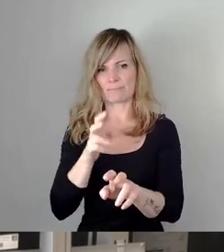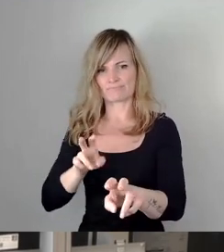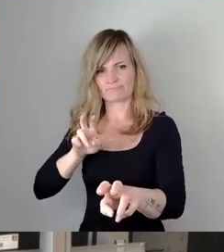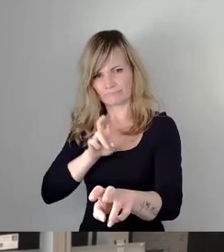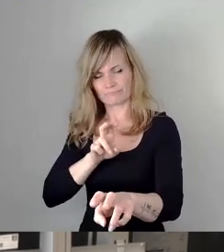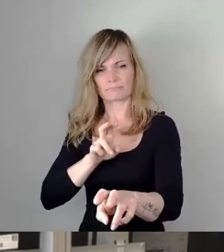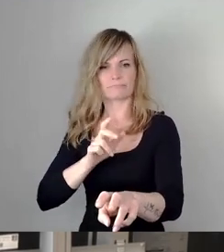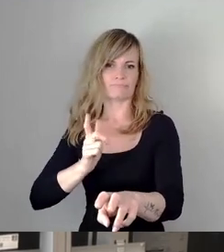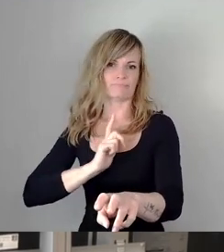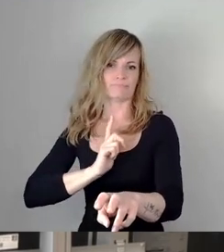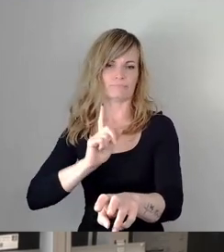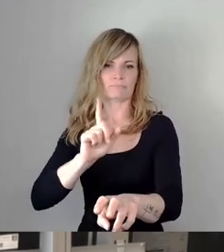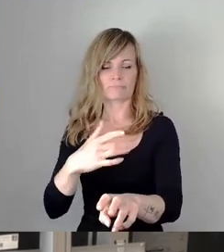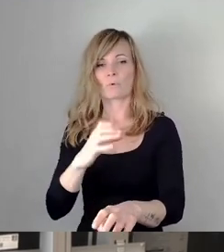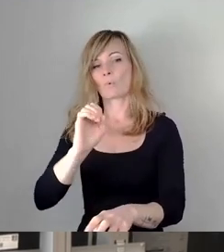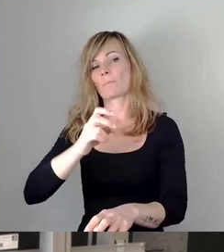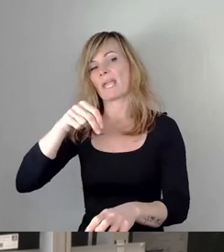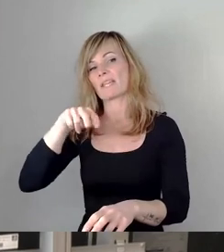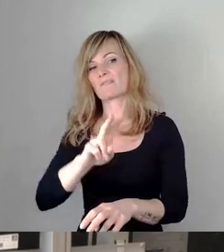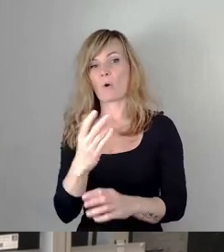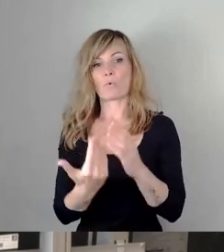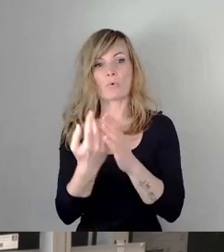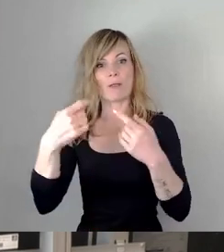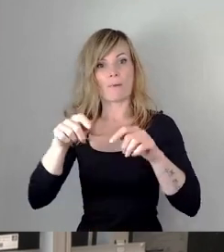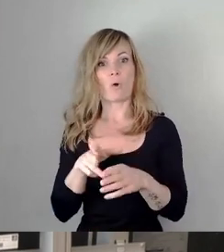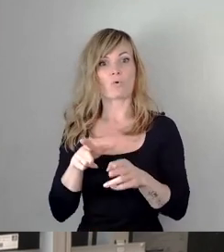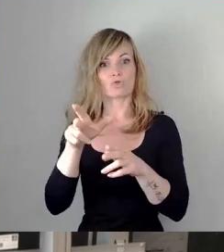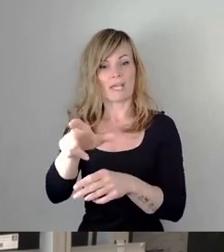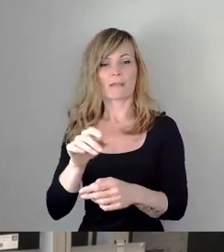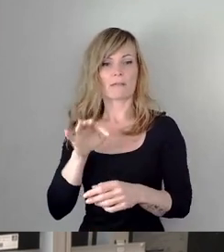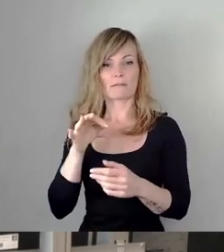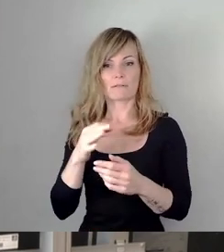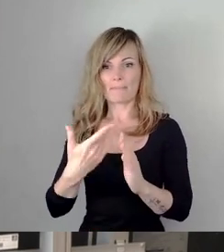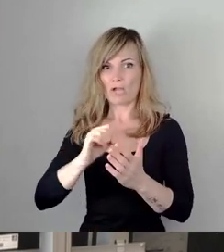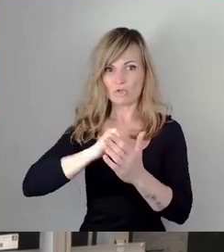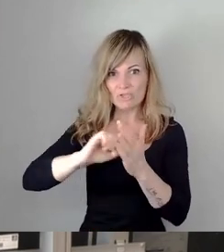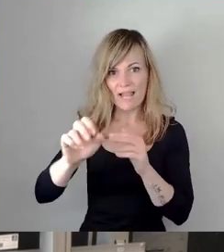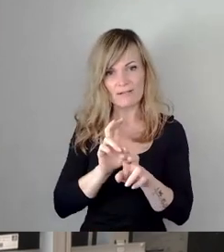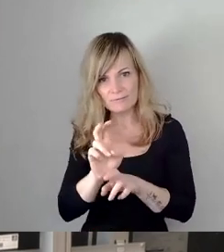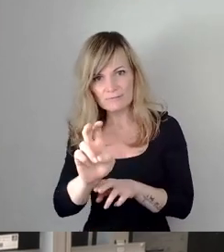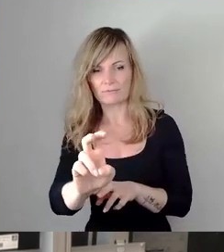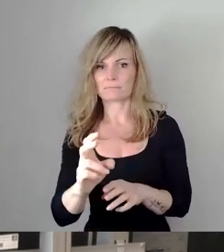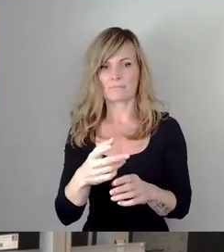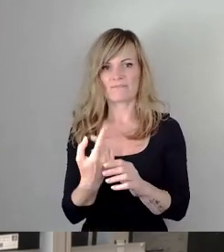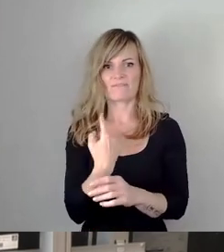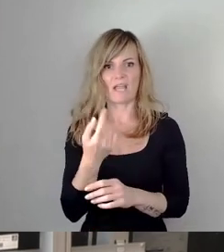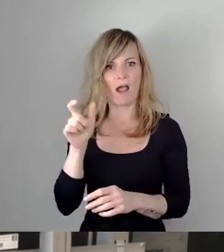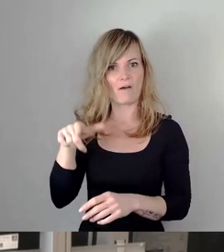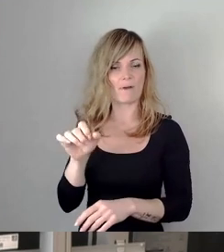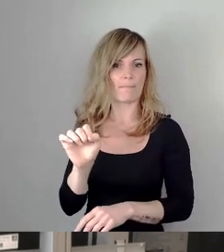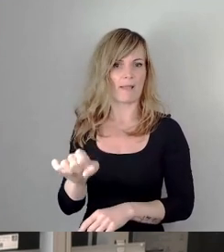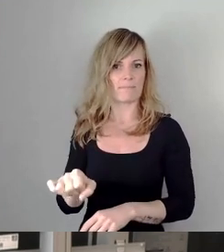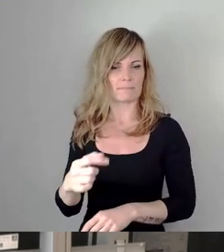auf der neu gebauten Strecke, bremsen wir ihn hier aus. Damit die Straßenbahnen aus Richtung zelligem Weg kommen, nicht ganz so stark ausgebremst wird,